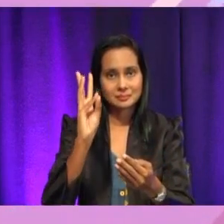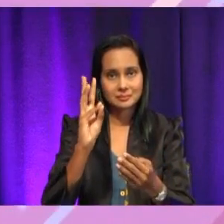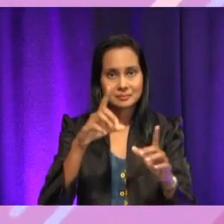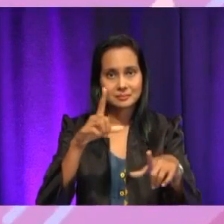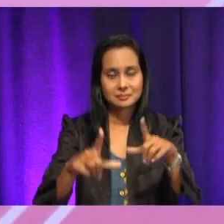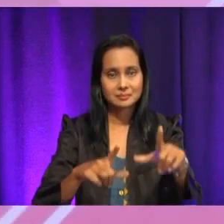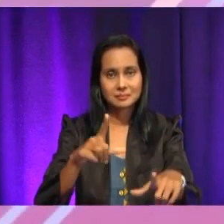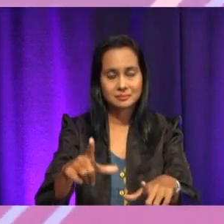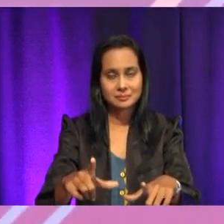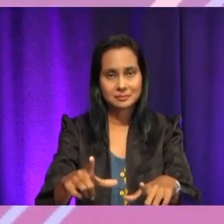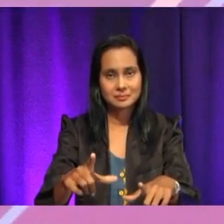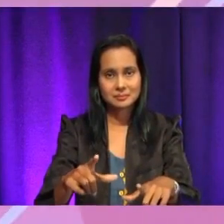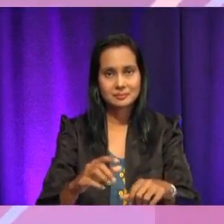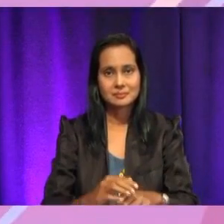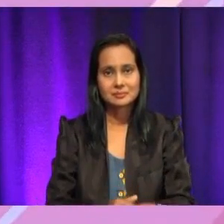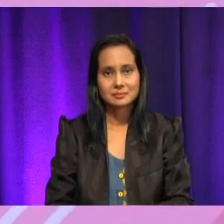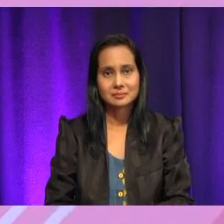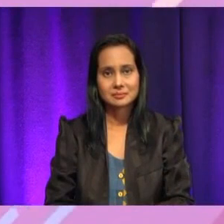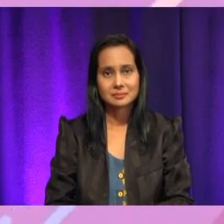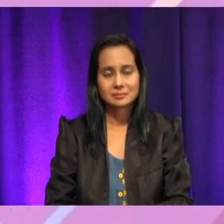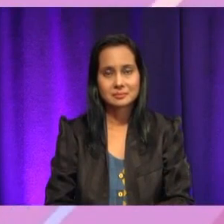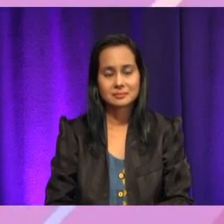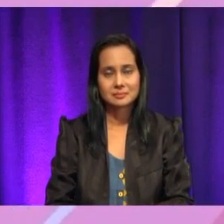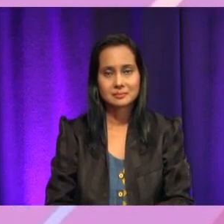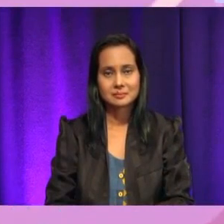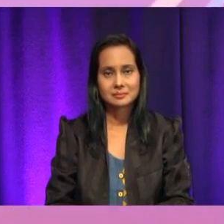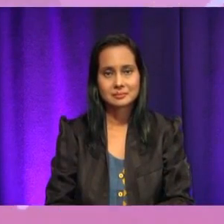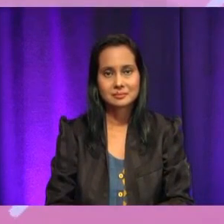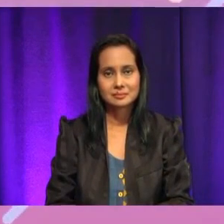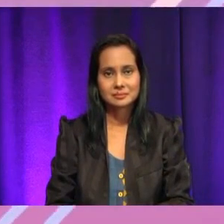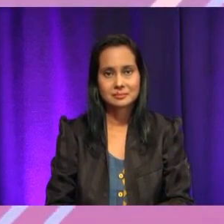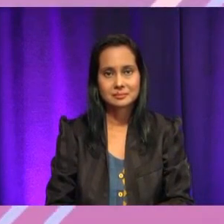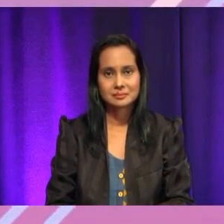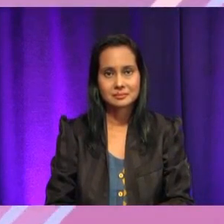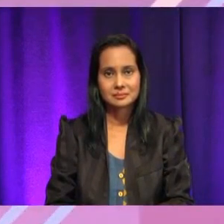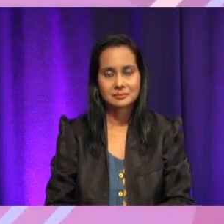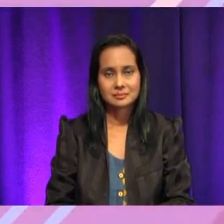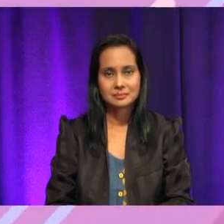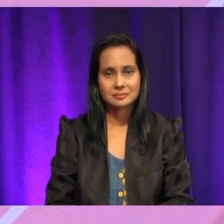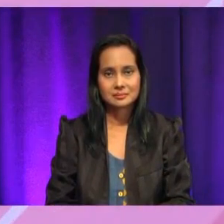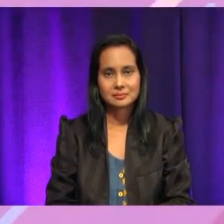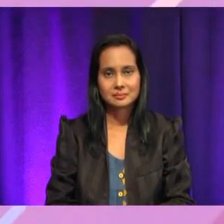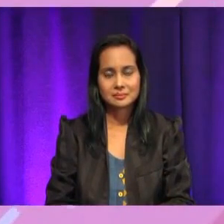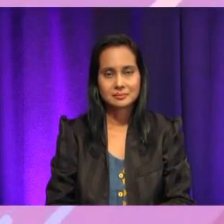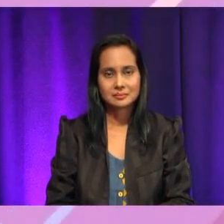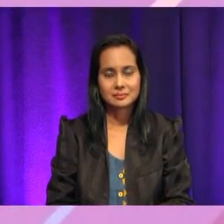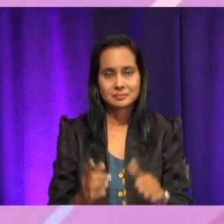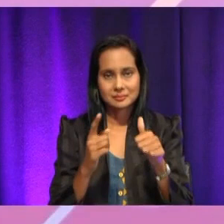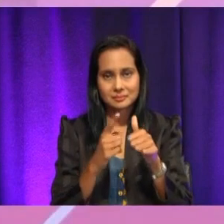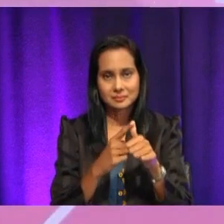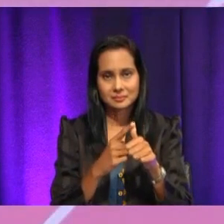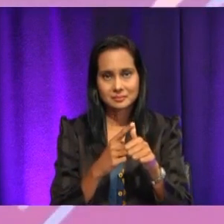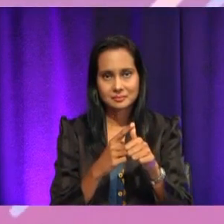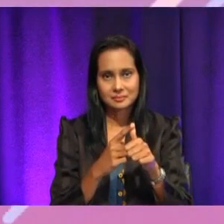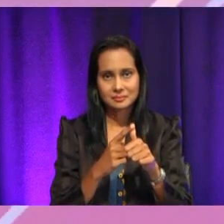yang perlu diikuti jika hendak mencuci pakaian di kedai-dua bilayah niri. Pertama,